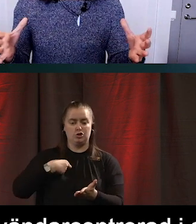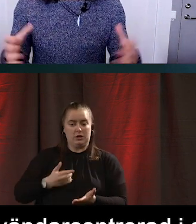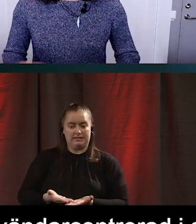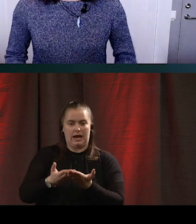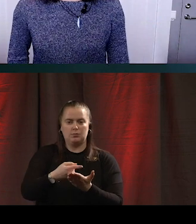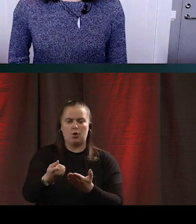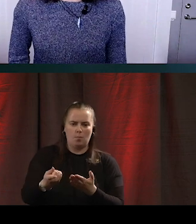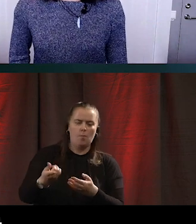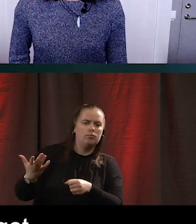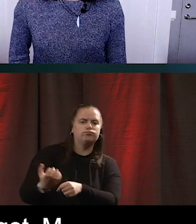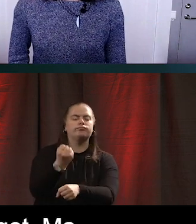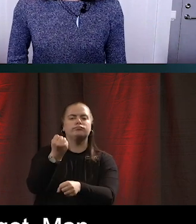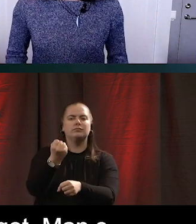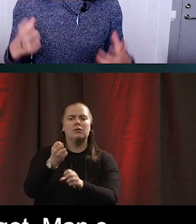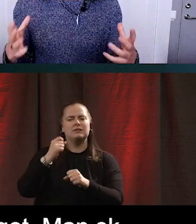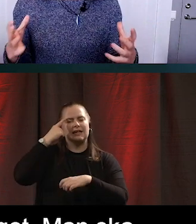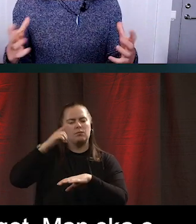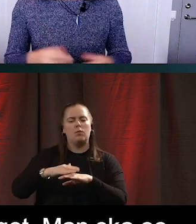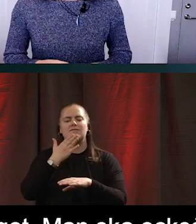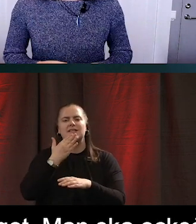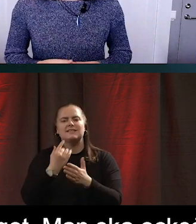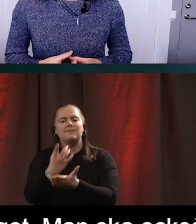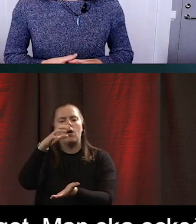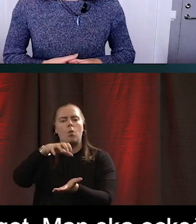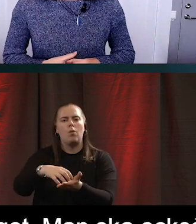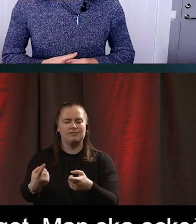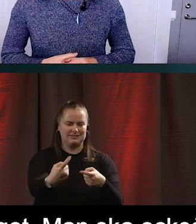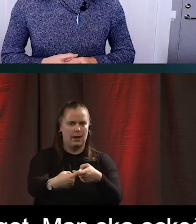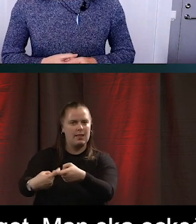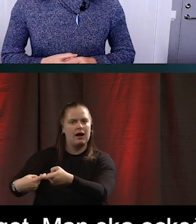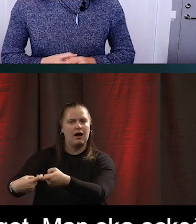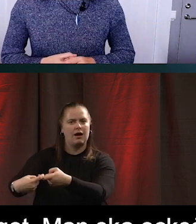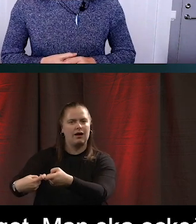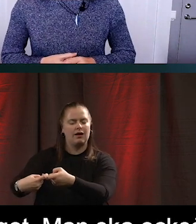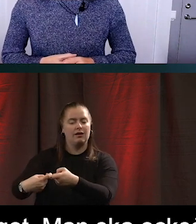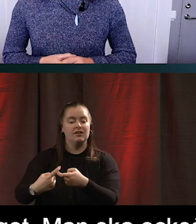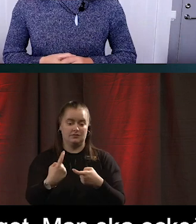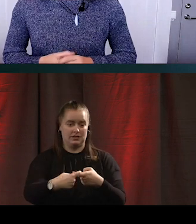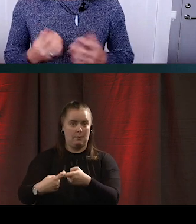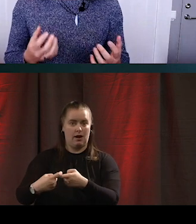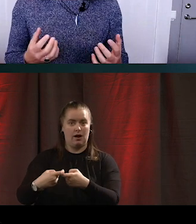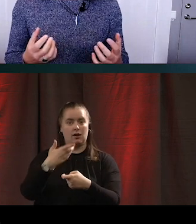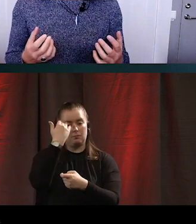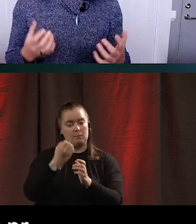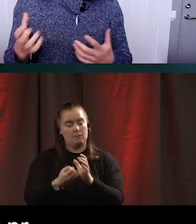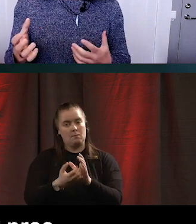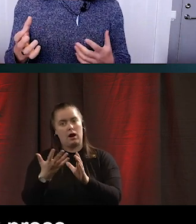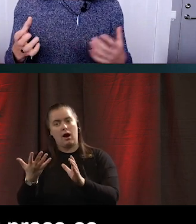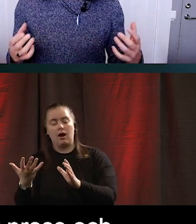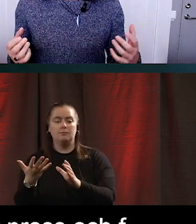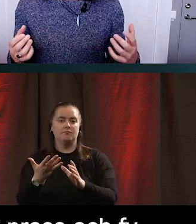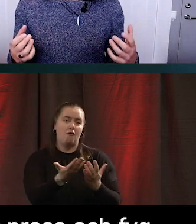ska också tänka på sammanhanget det händer i. För att sammanhanget kan lägga till olika typer av press och